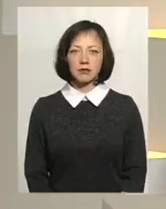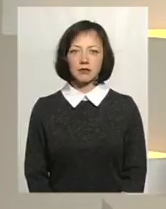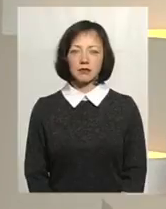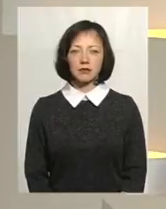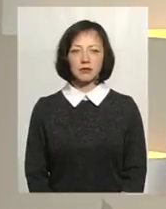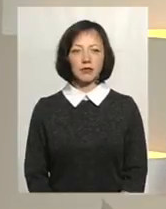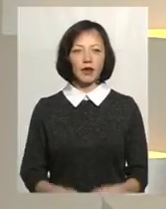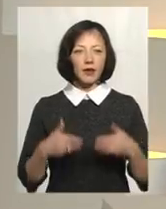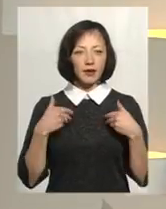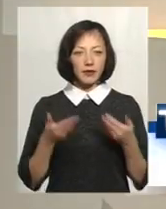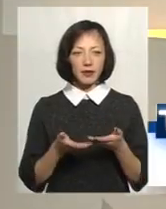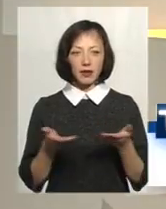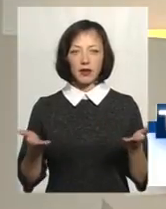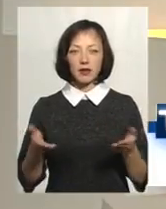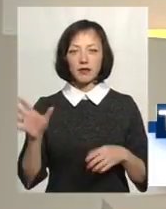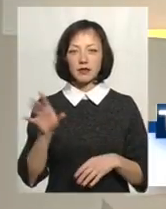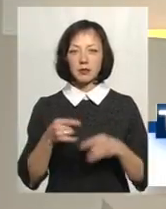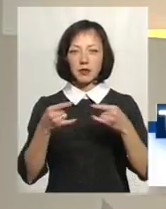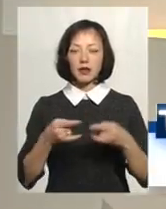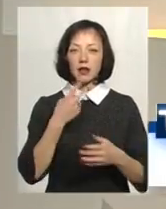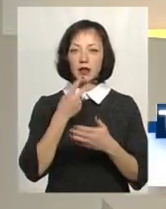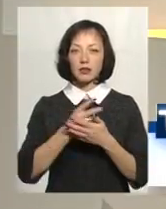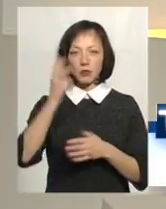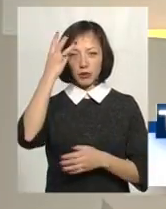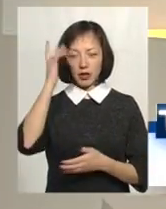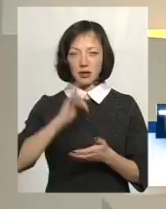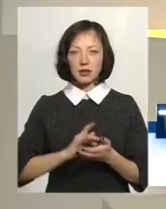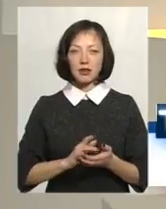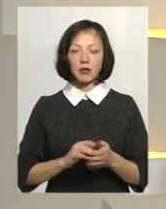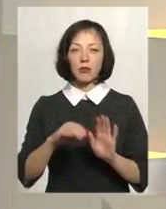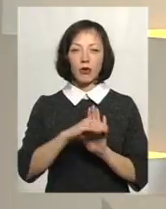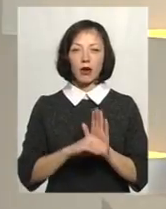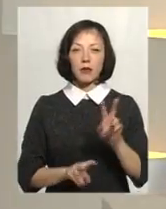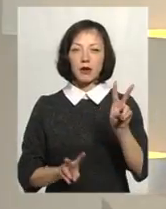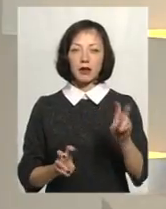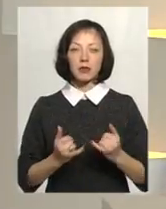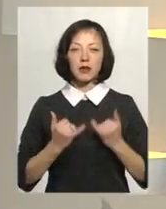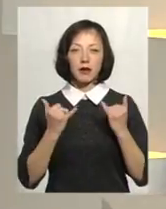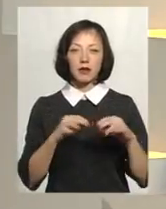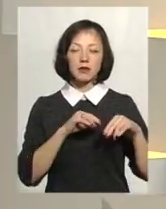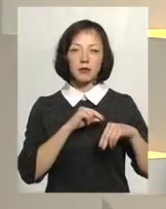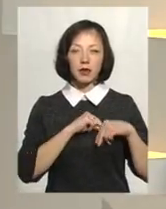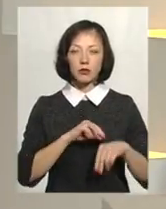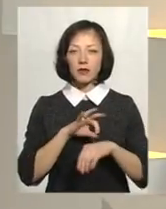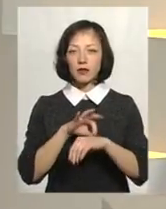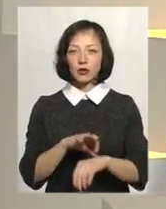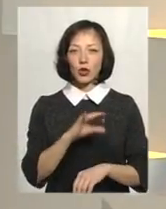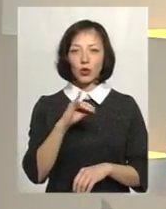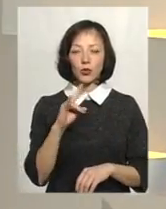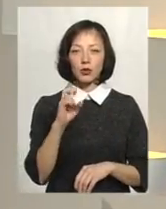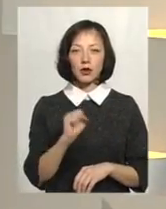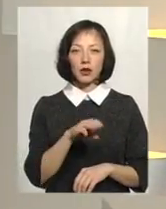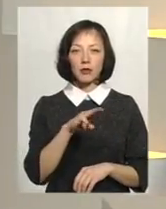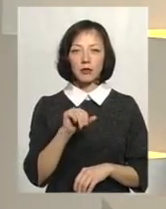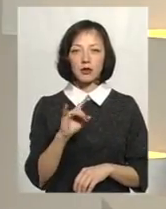Моє вітання усім телеглядачам Поділля Центр. В ефірі тема. Сьогодні для вас у студії працює ведуча юна мітрашка,